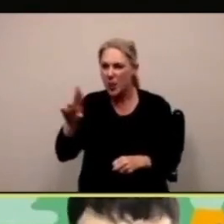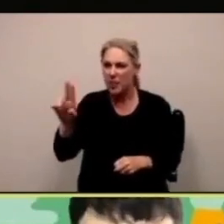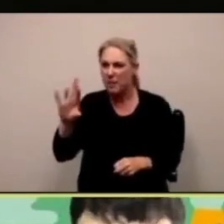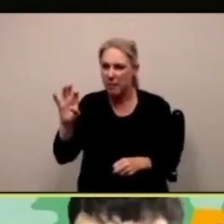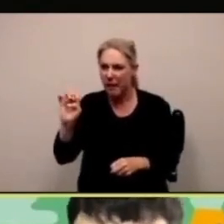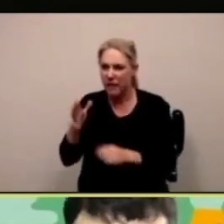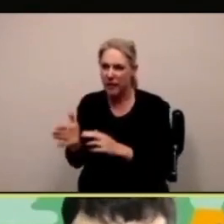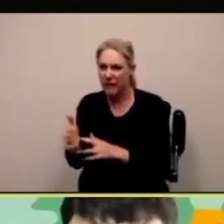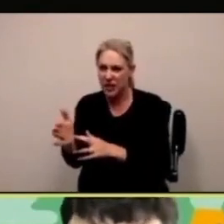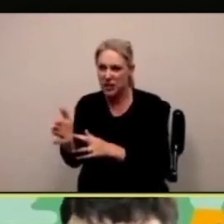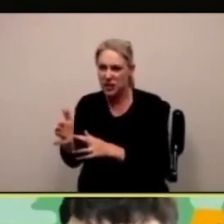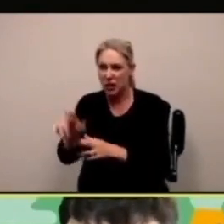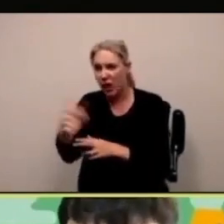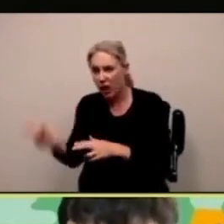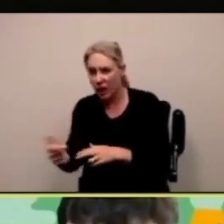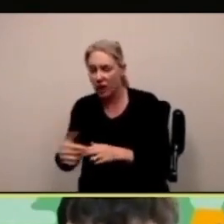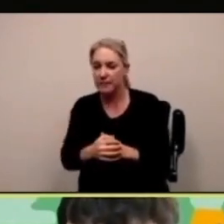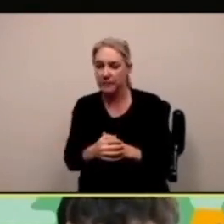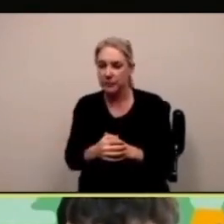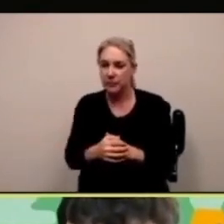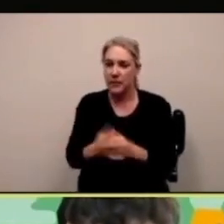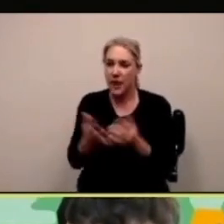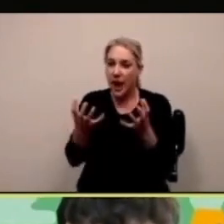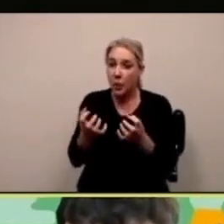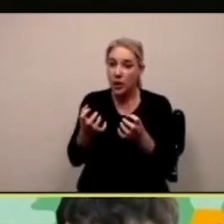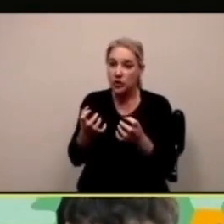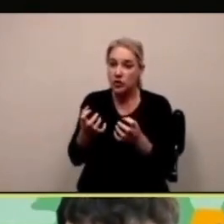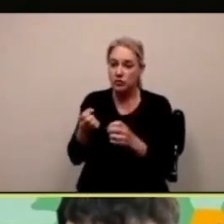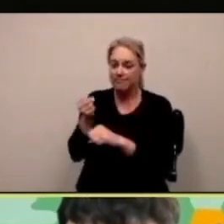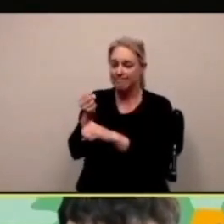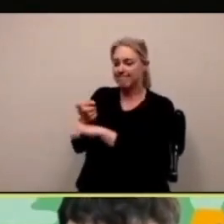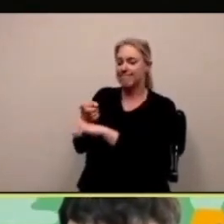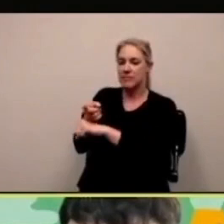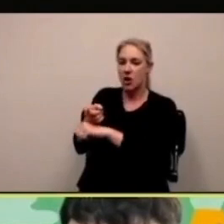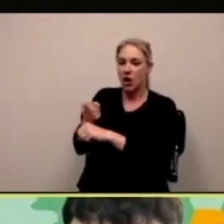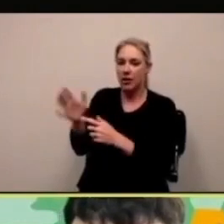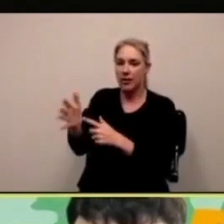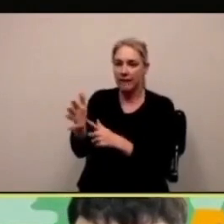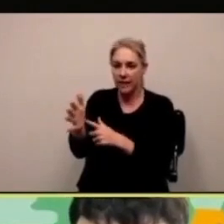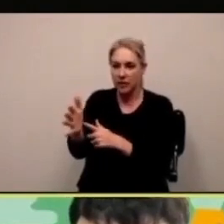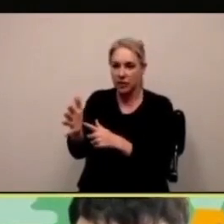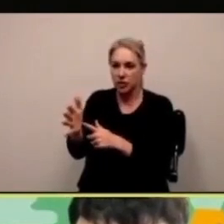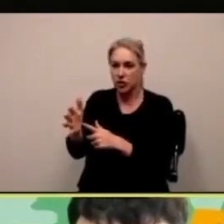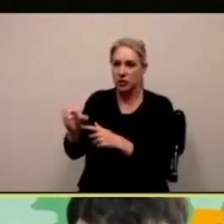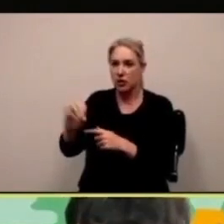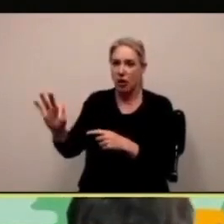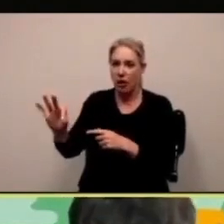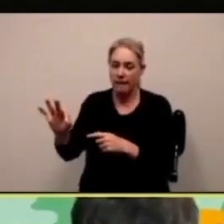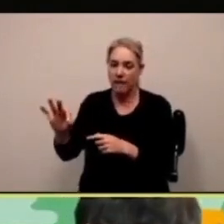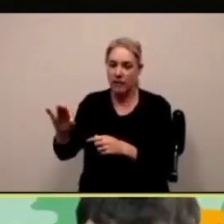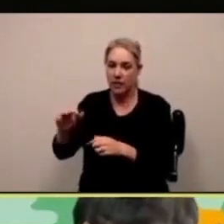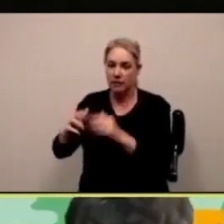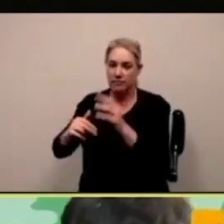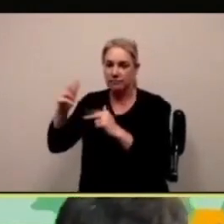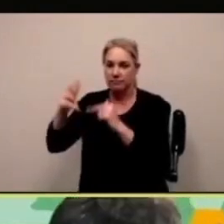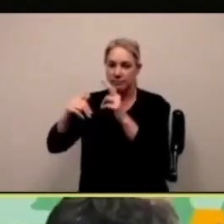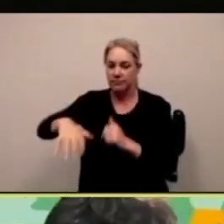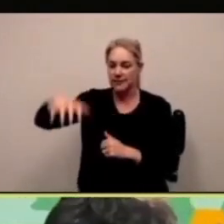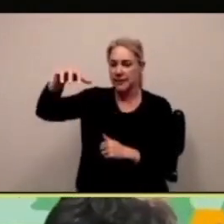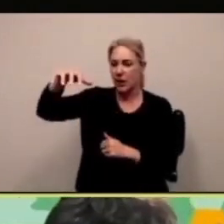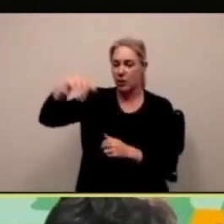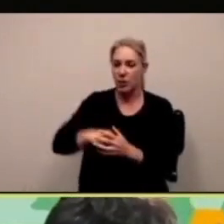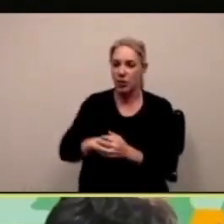mettere fare un gioco che se mette la p oh no io volevo che potessimo far